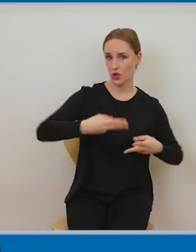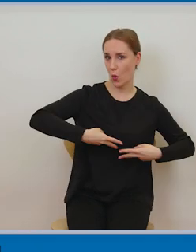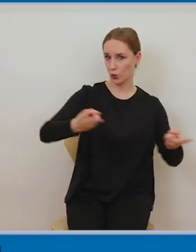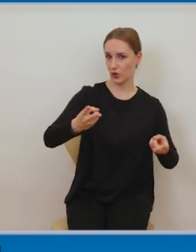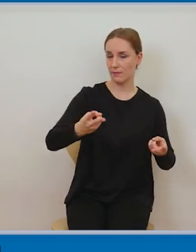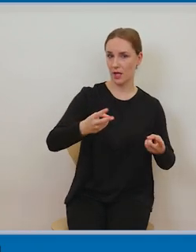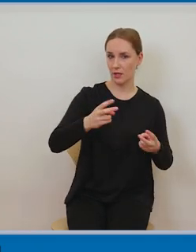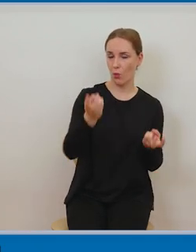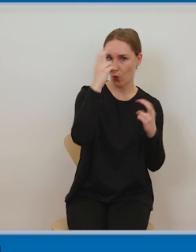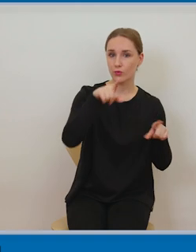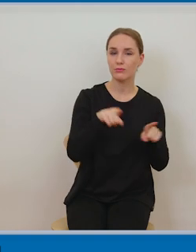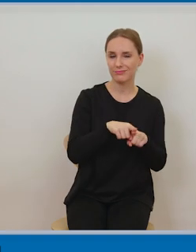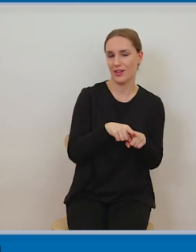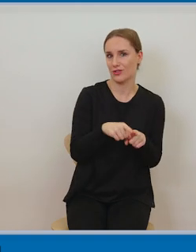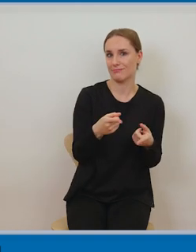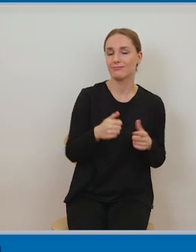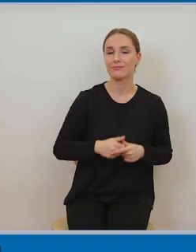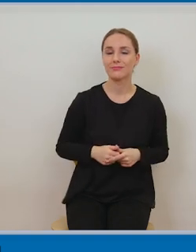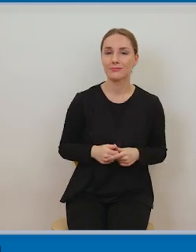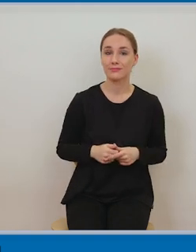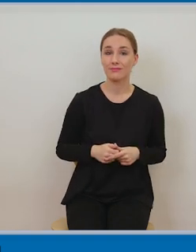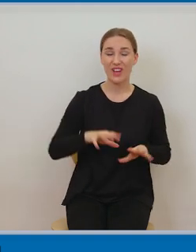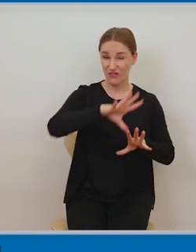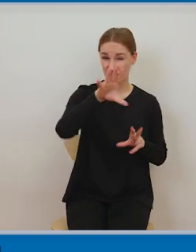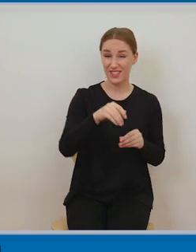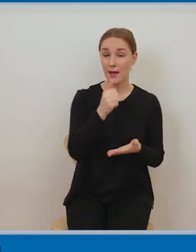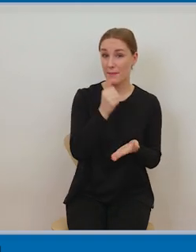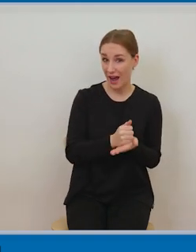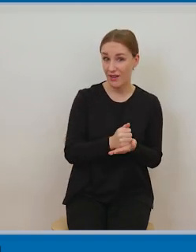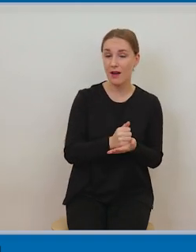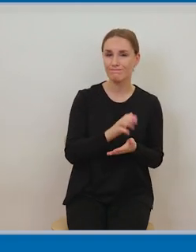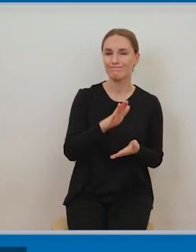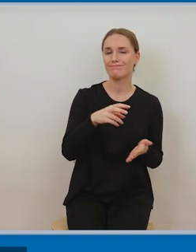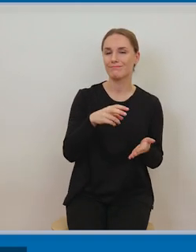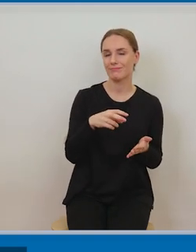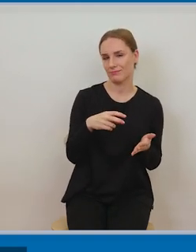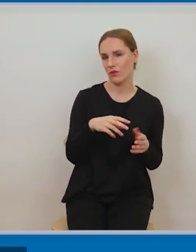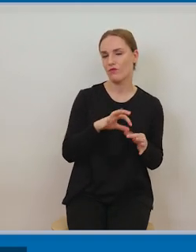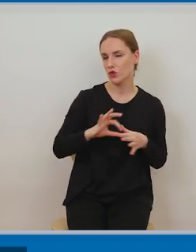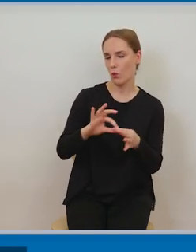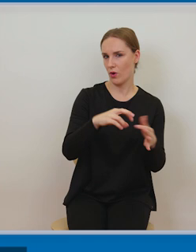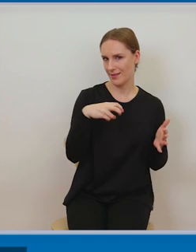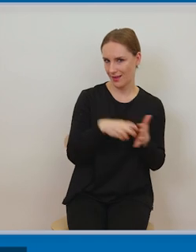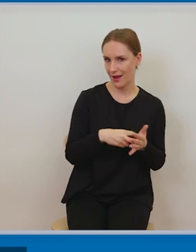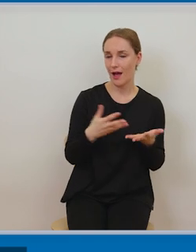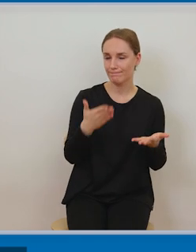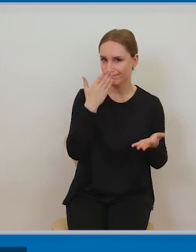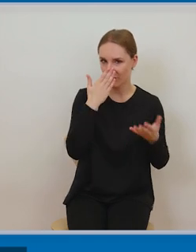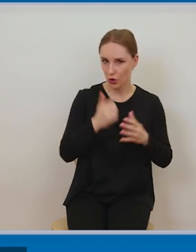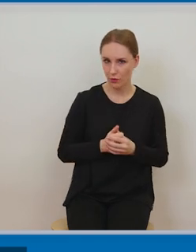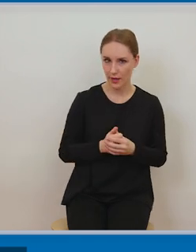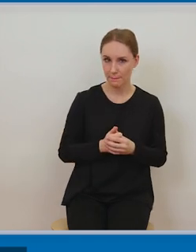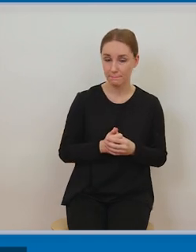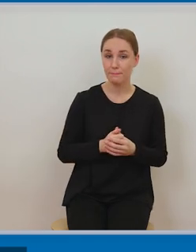I te prawa wszystkie charakteryzują się jedną wspólną cechą, a mianowicie są to prawa, które